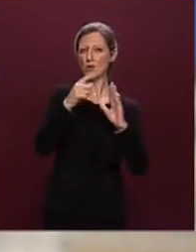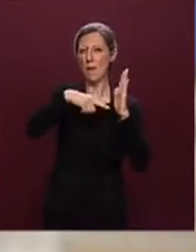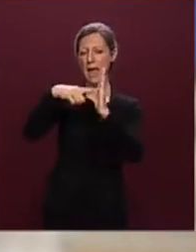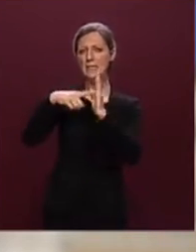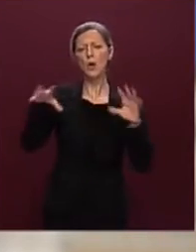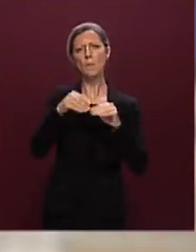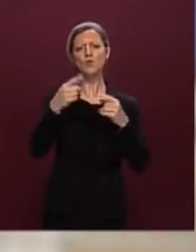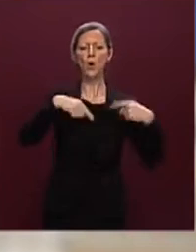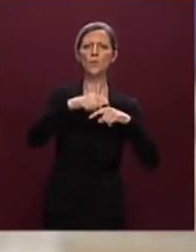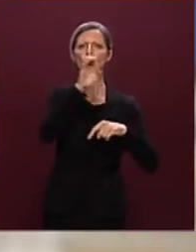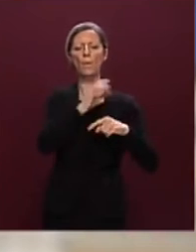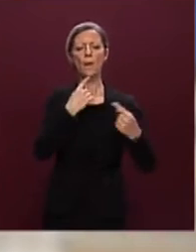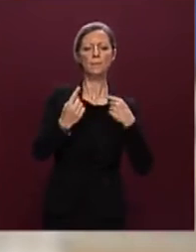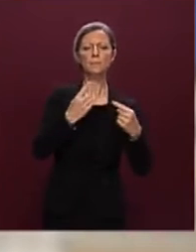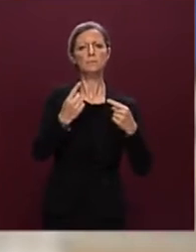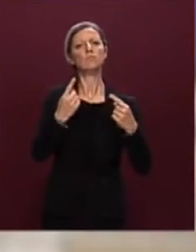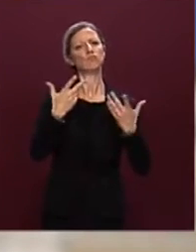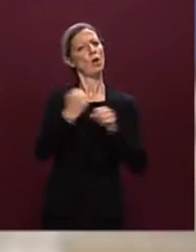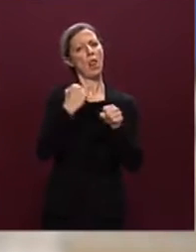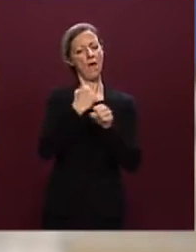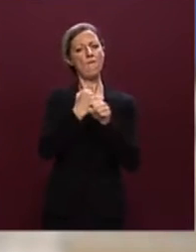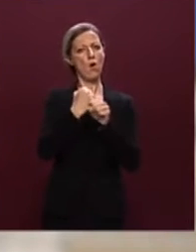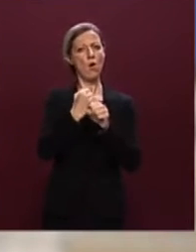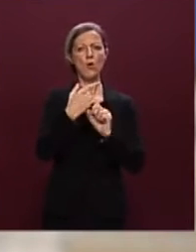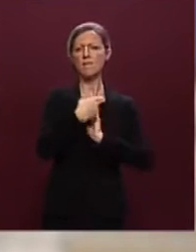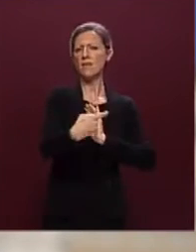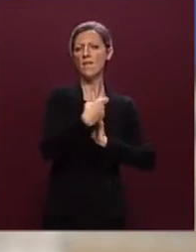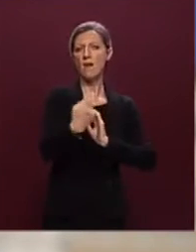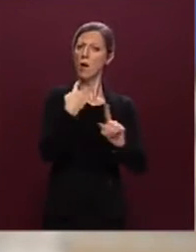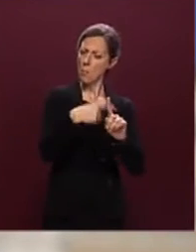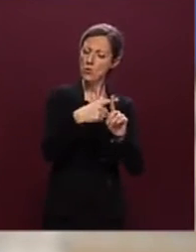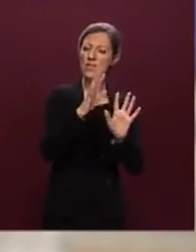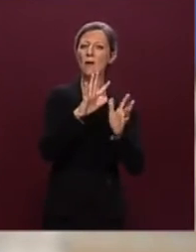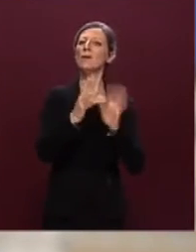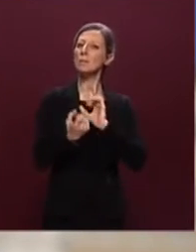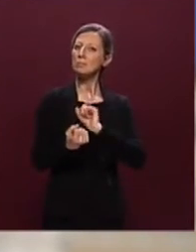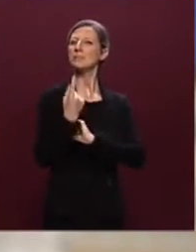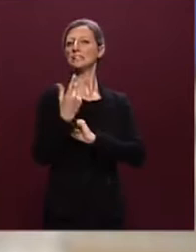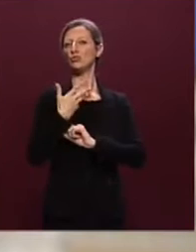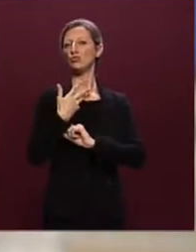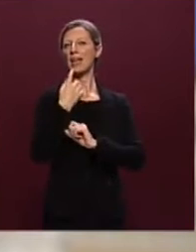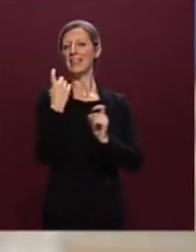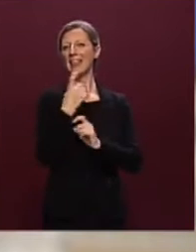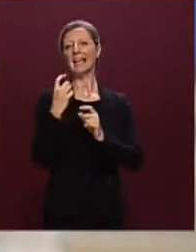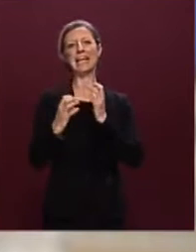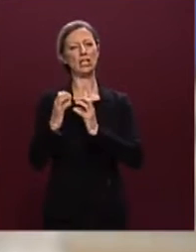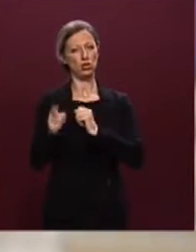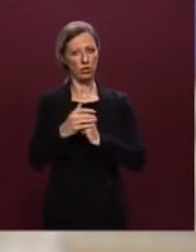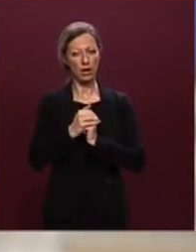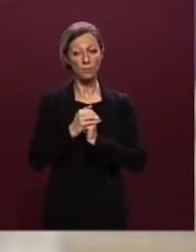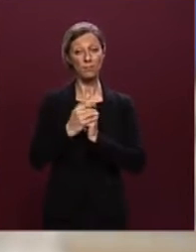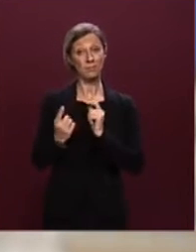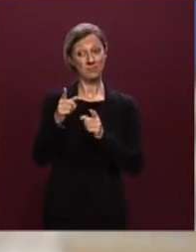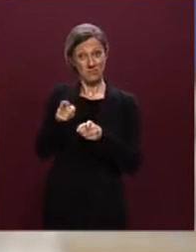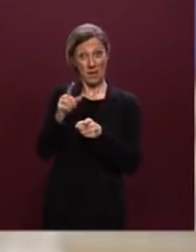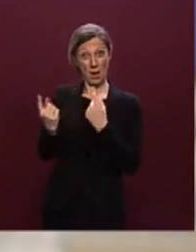un lavoro costante e positivo che ha fatto però emergere alcune criticità. Le criticità emerse sono quelle sulle quali poi il Governo